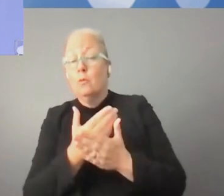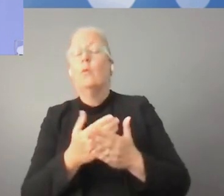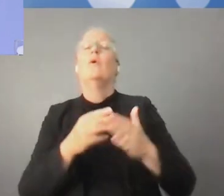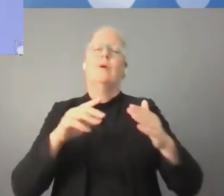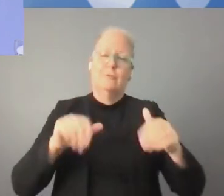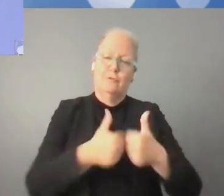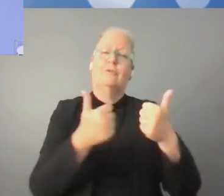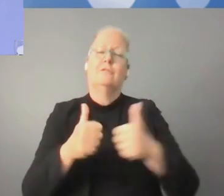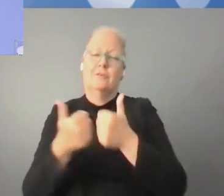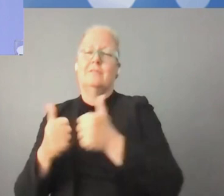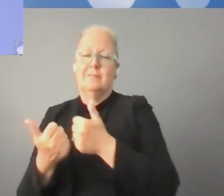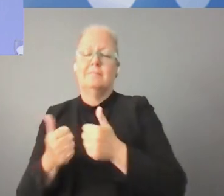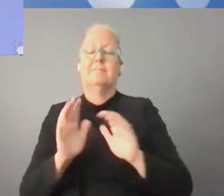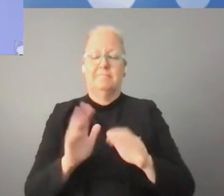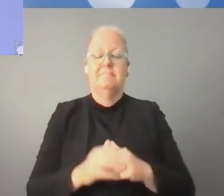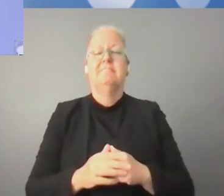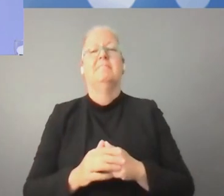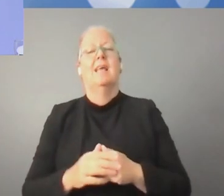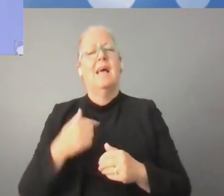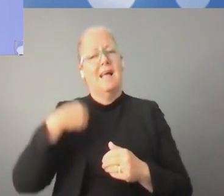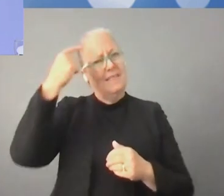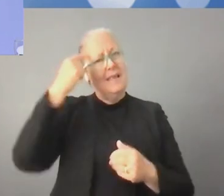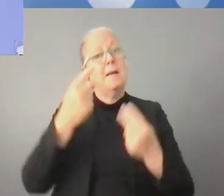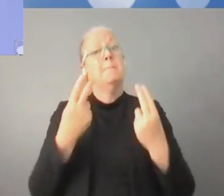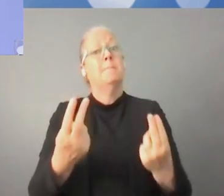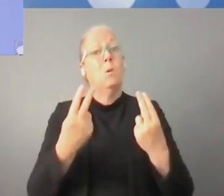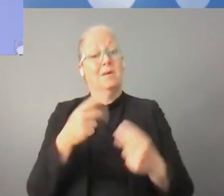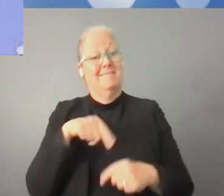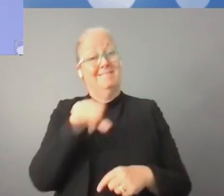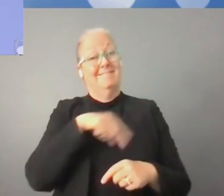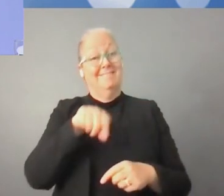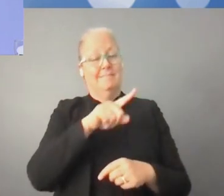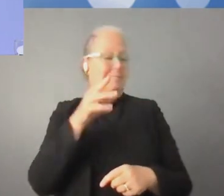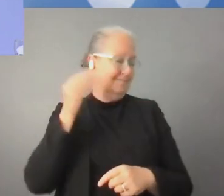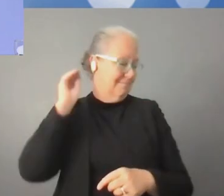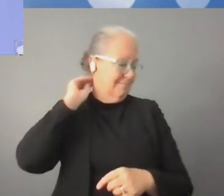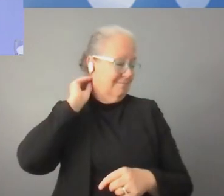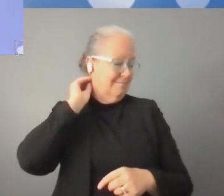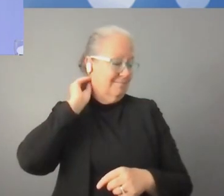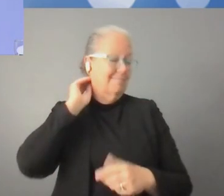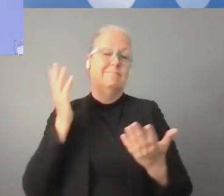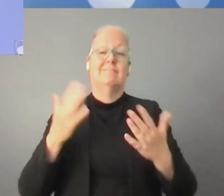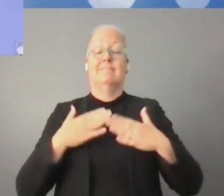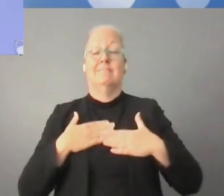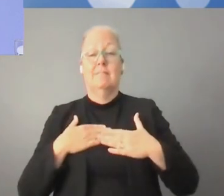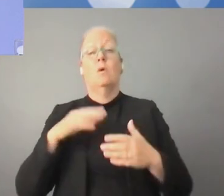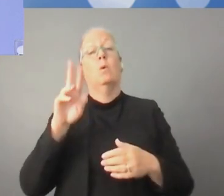نتعامل مع فرص ولن أعيد ما ذكر. يجب أن